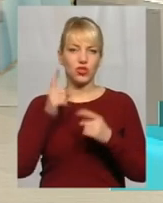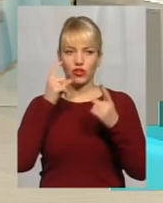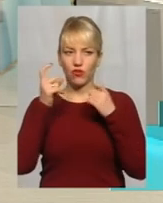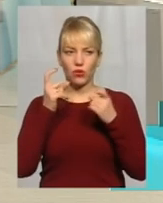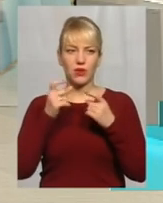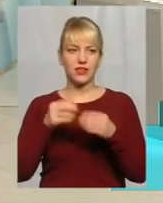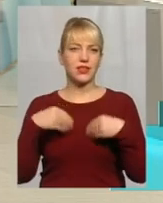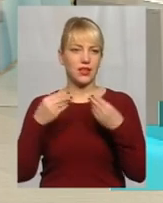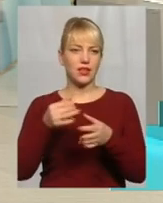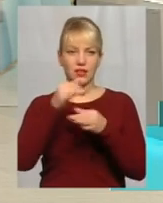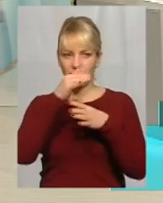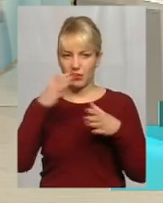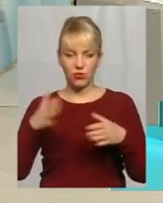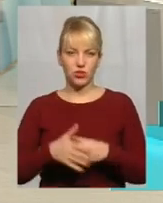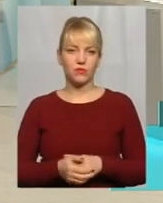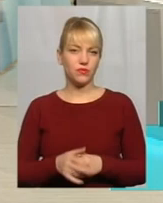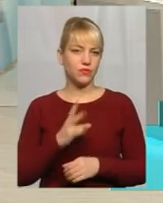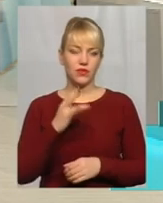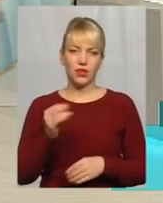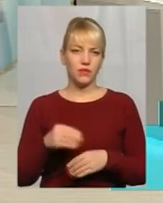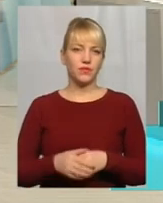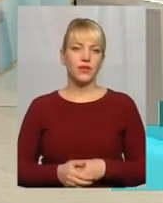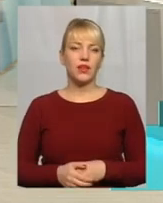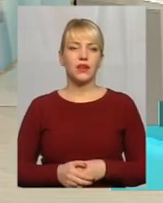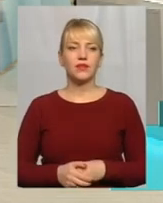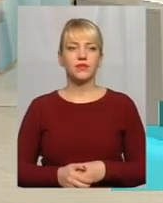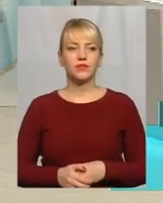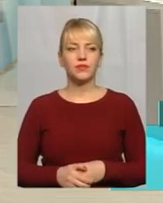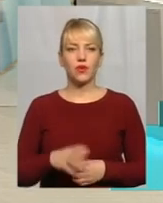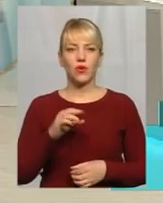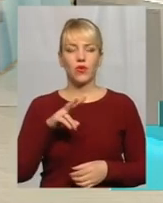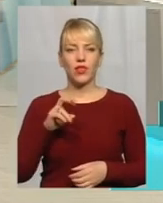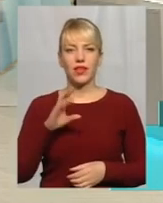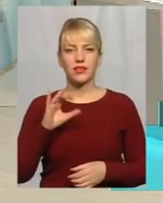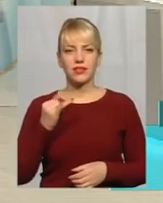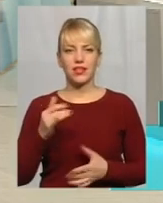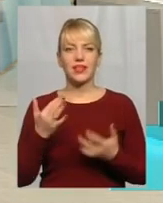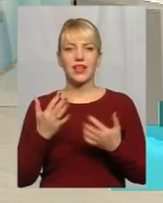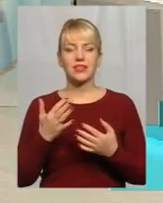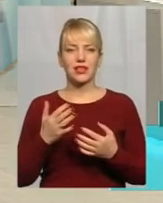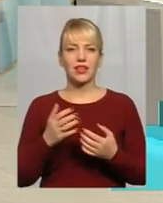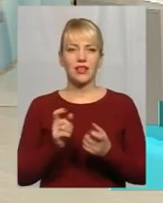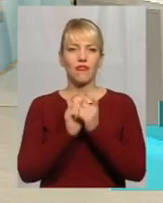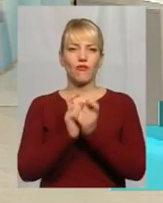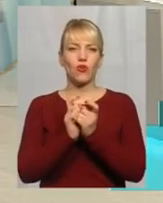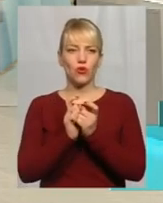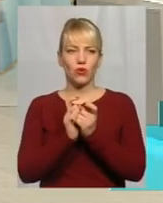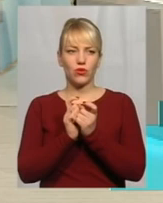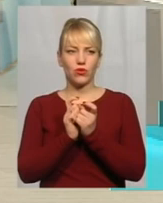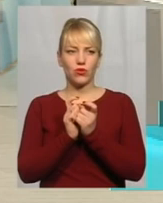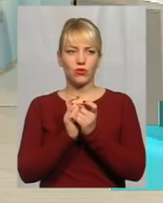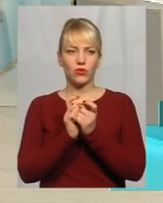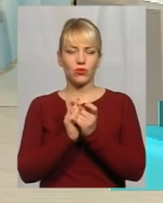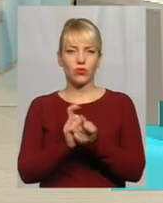надати не можна? Ні Добре. Пане Олексій, скажіть, наскільки боргують хмельничани взагалі